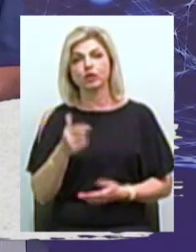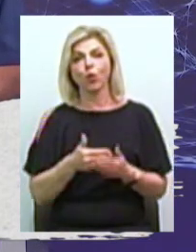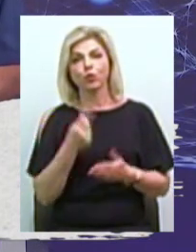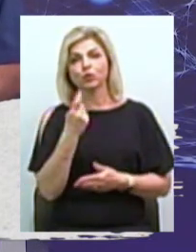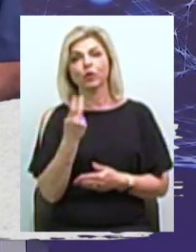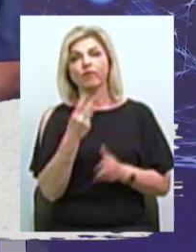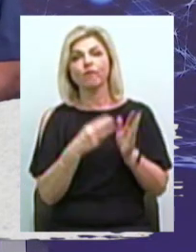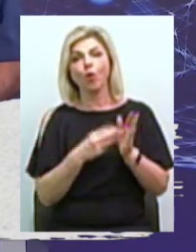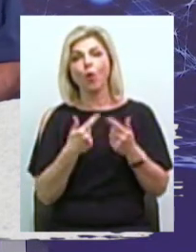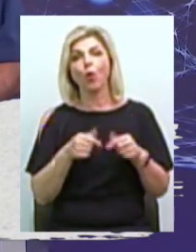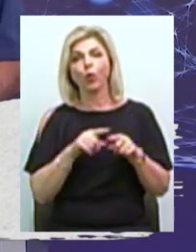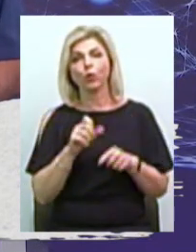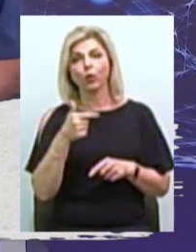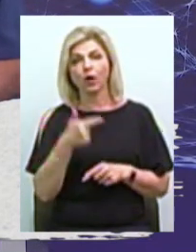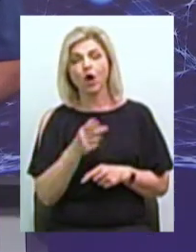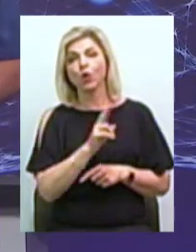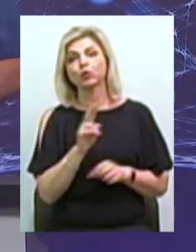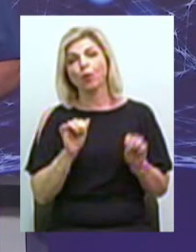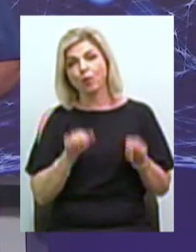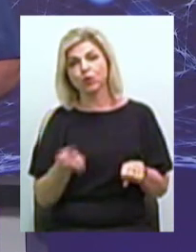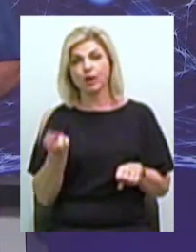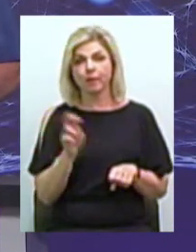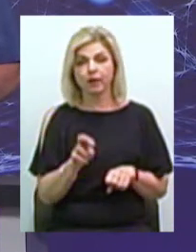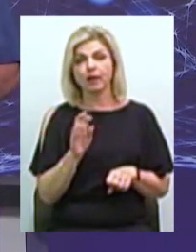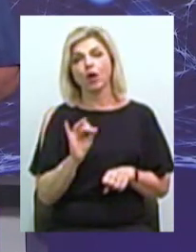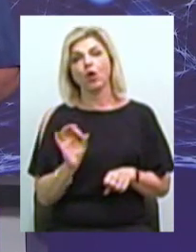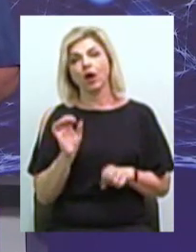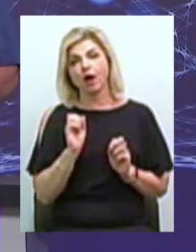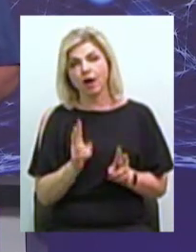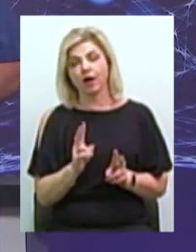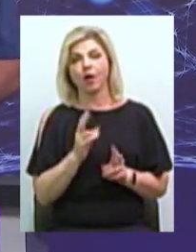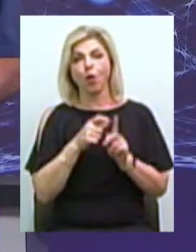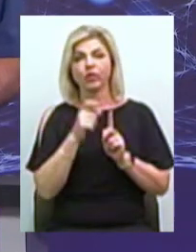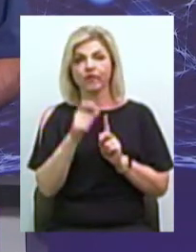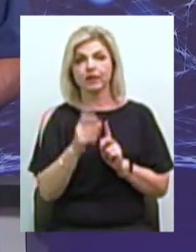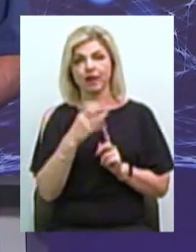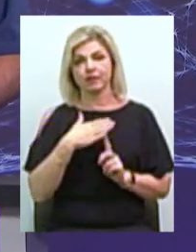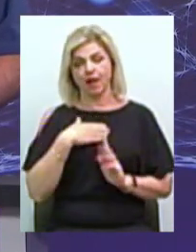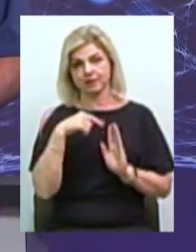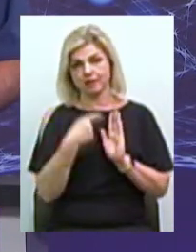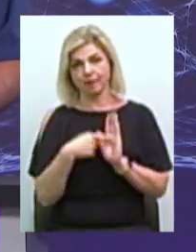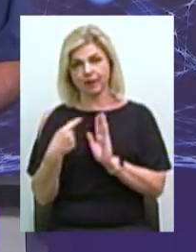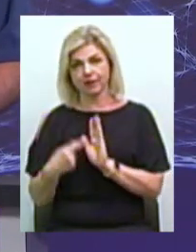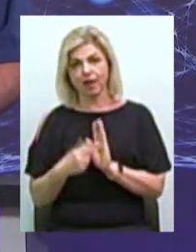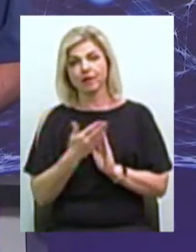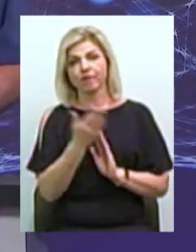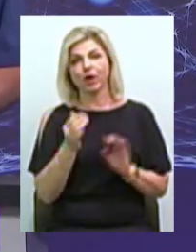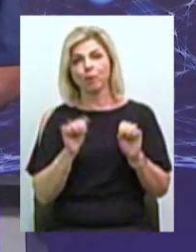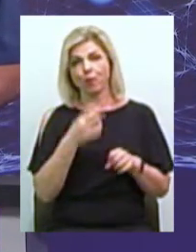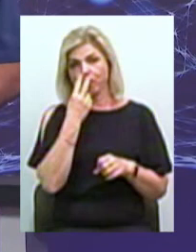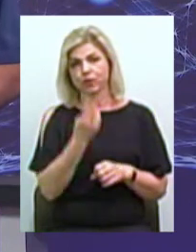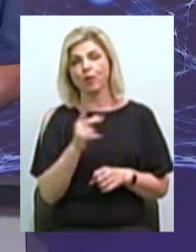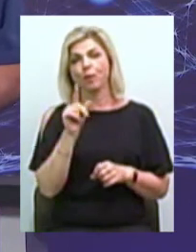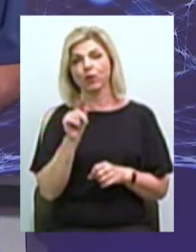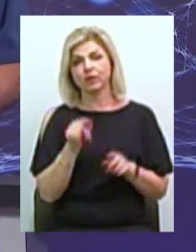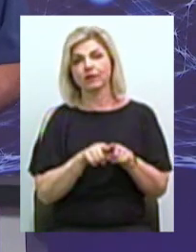округу Ну а хто з них зможе прийти і про що, як відповідатиме на наші запитання, ви зможете побачити в понеділок